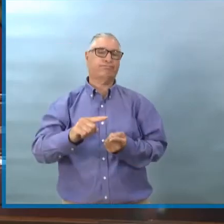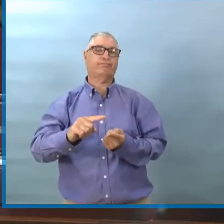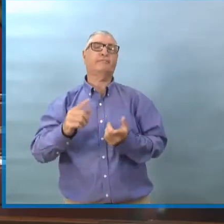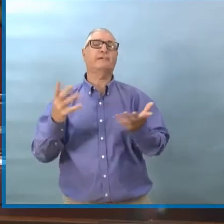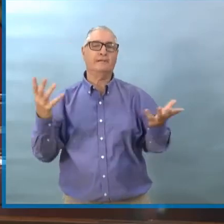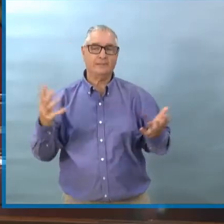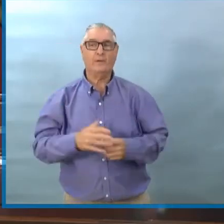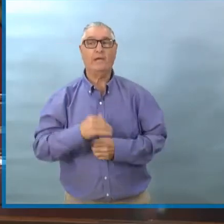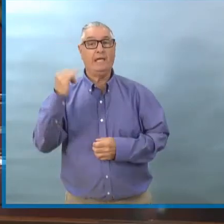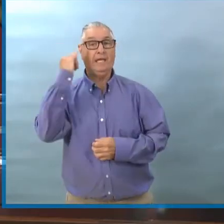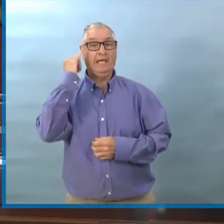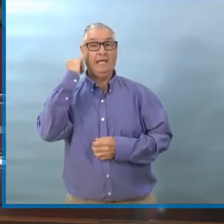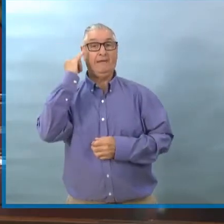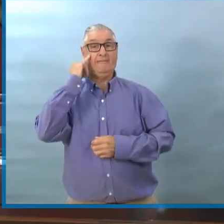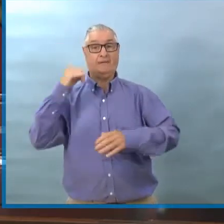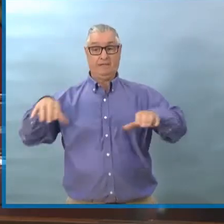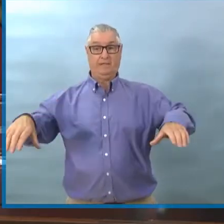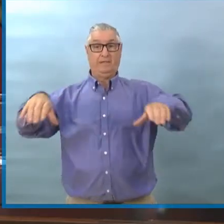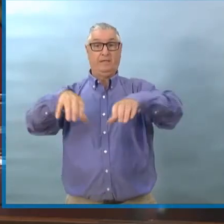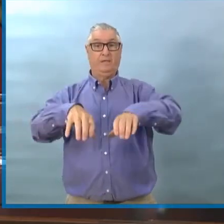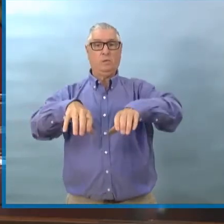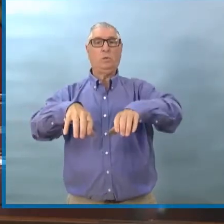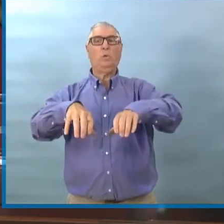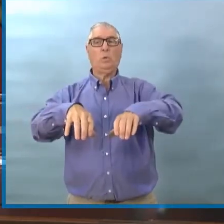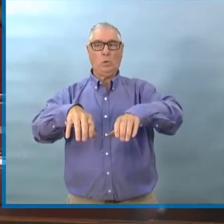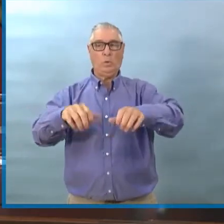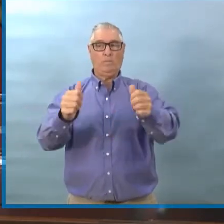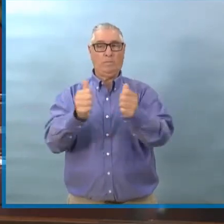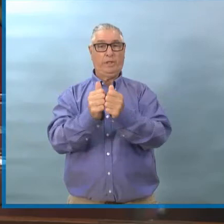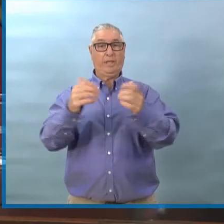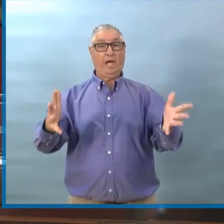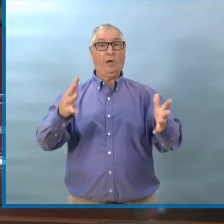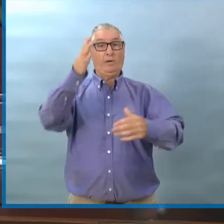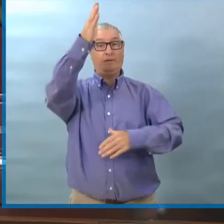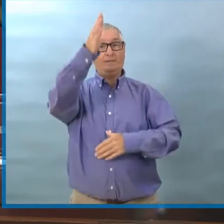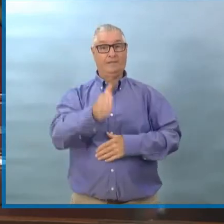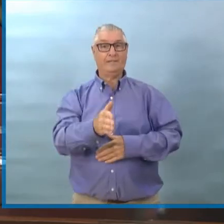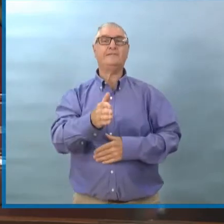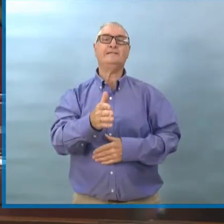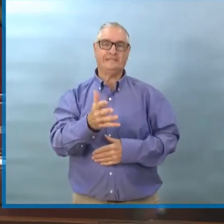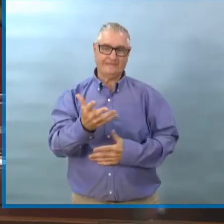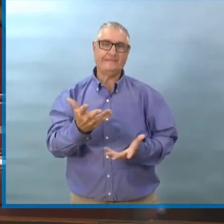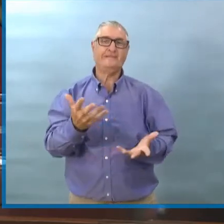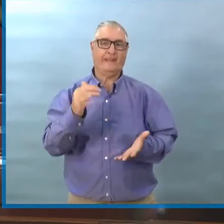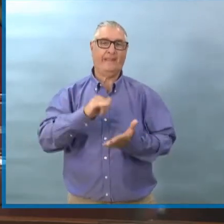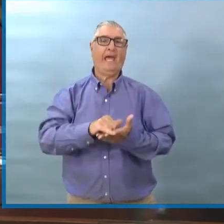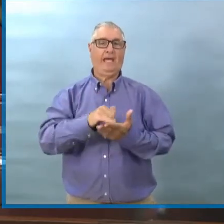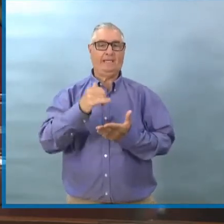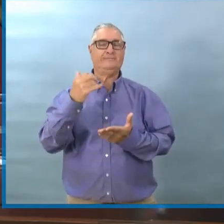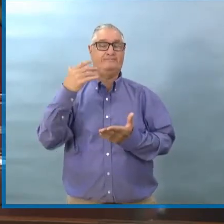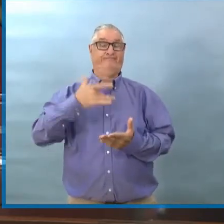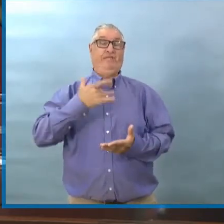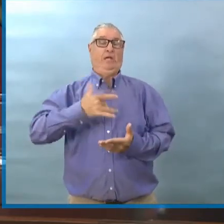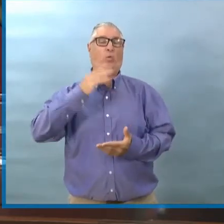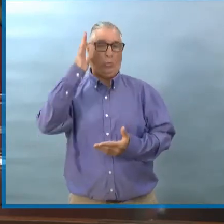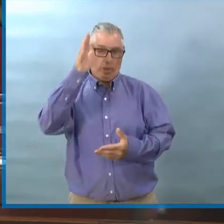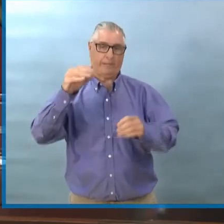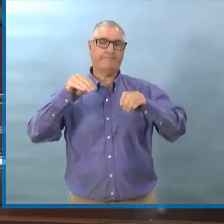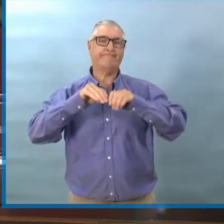Donc, pour les restaurants, si les tables sont proches les unes des autres, ça augmente les risques.'est pour ça qu'on demande